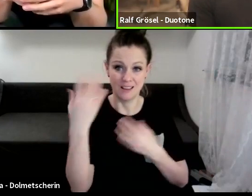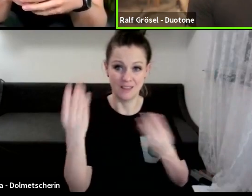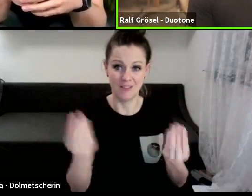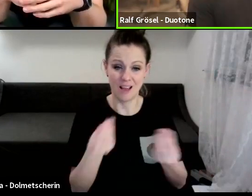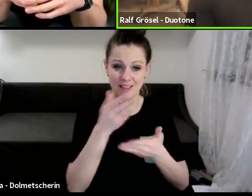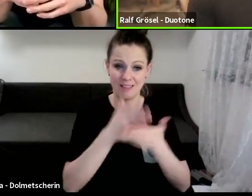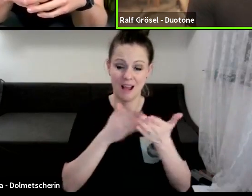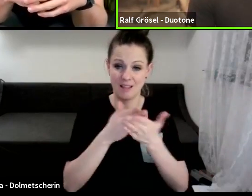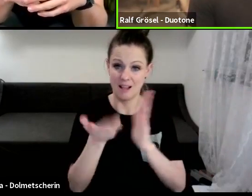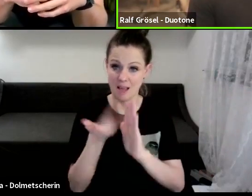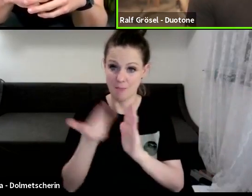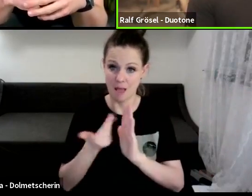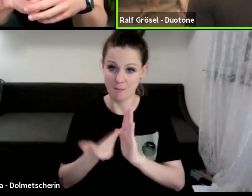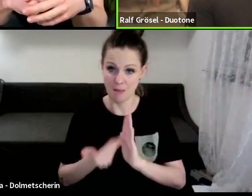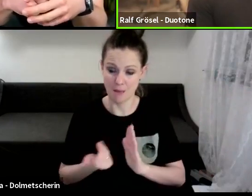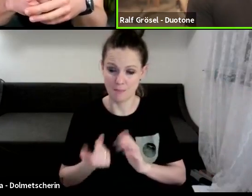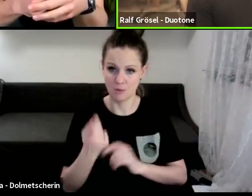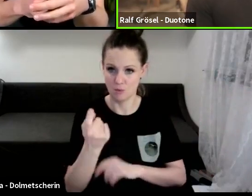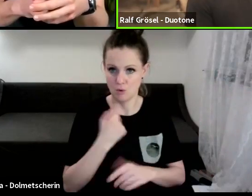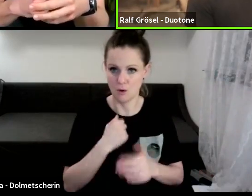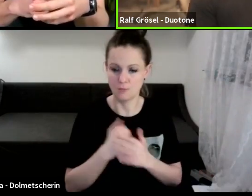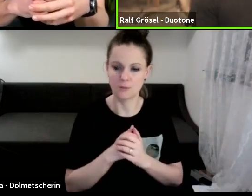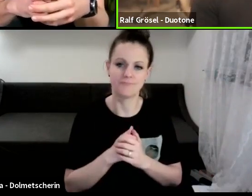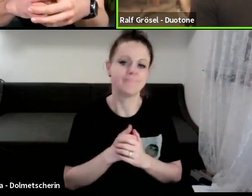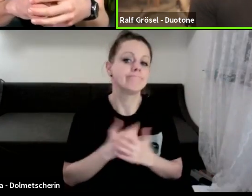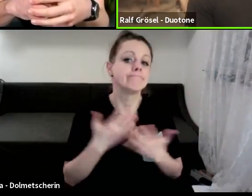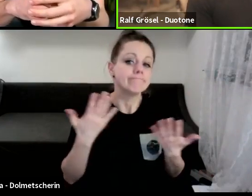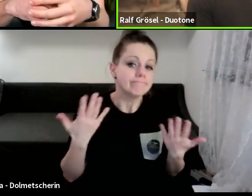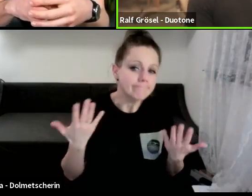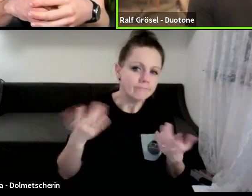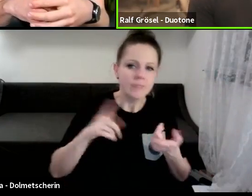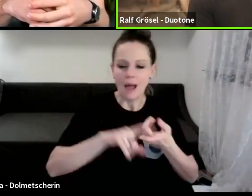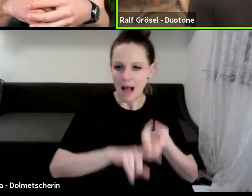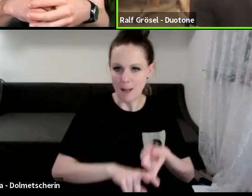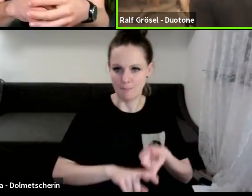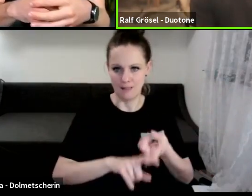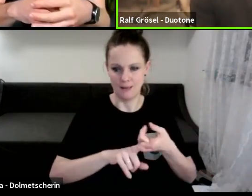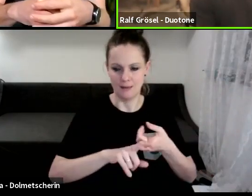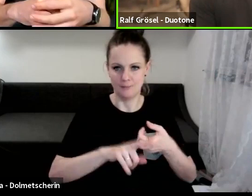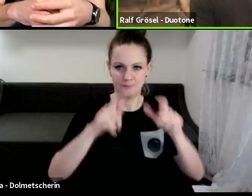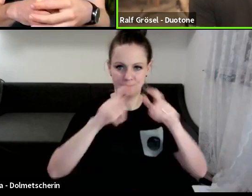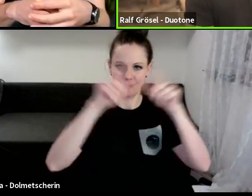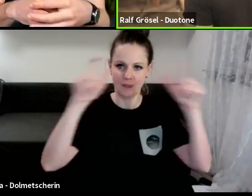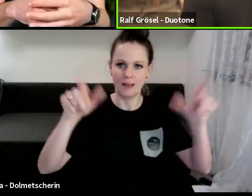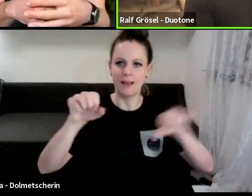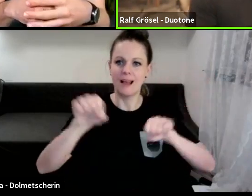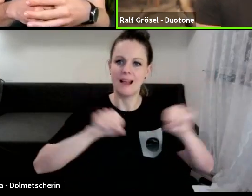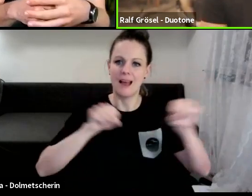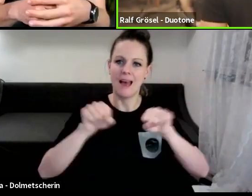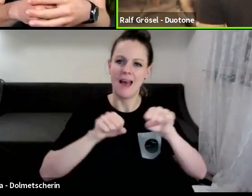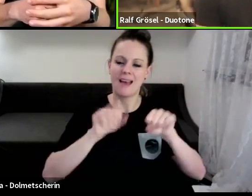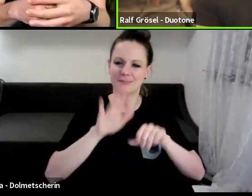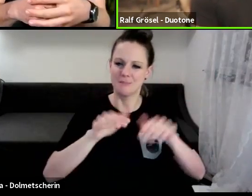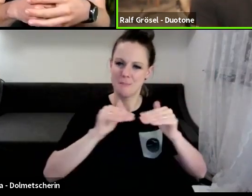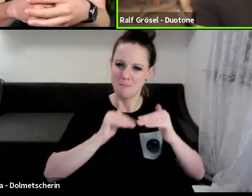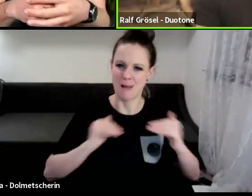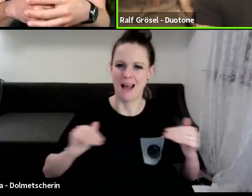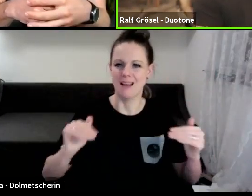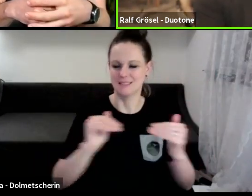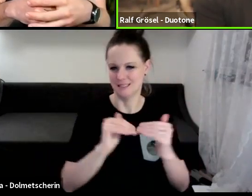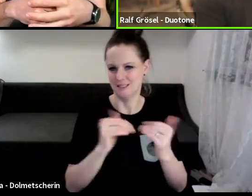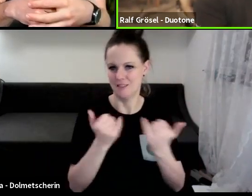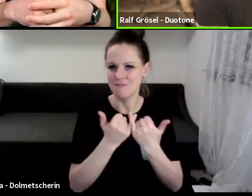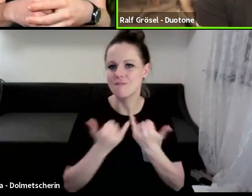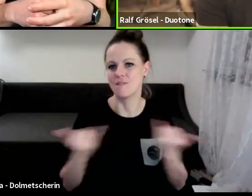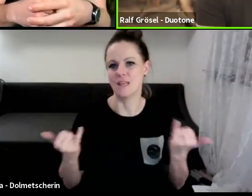Ja, also das kommt so ein bisschen drauf an. Also die Kites von der Grundcharakteristik her überschneiden, also von